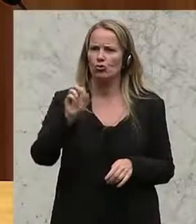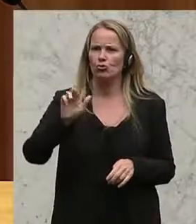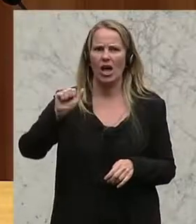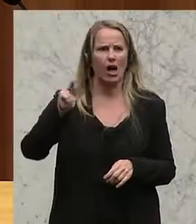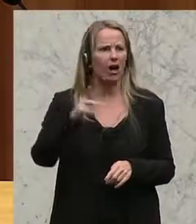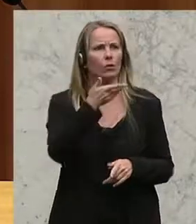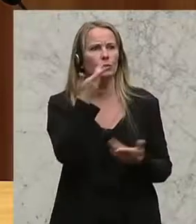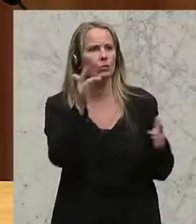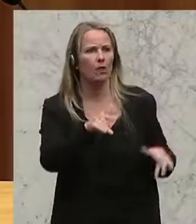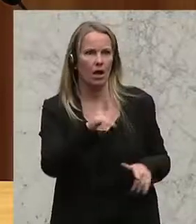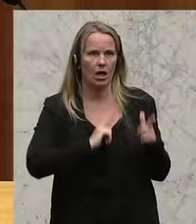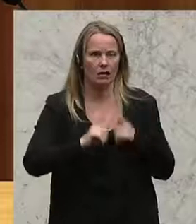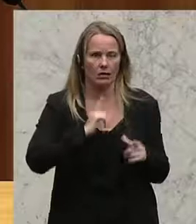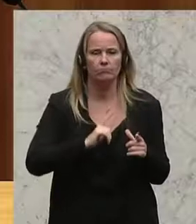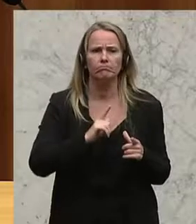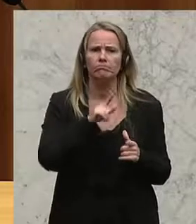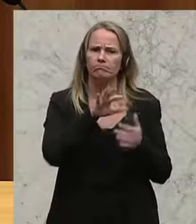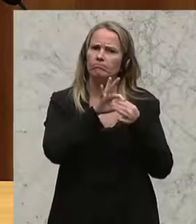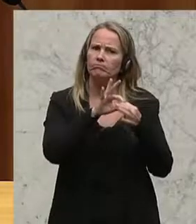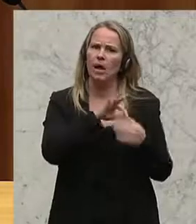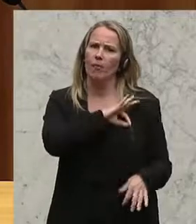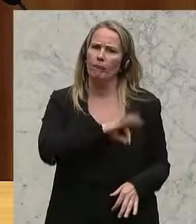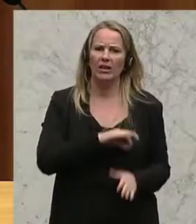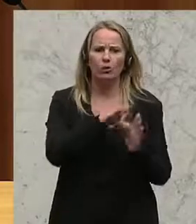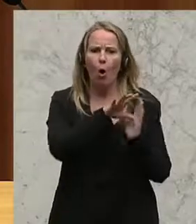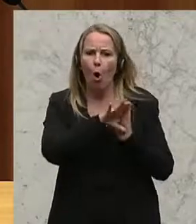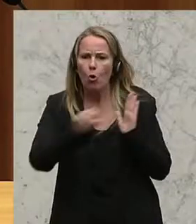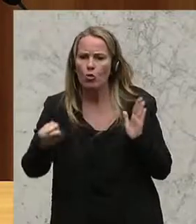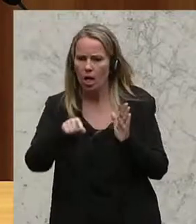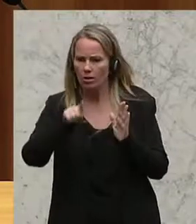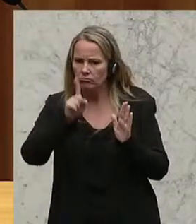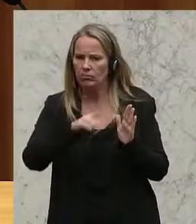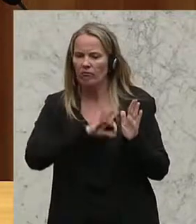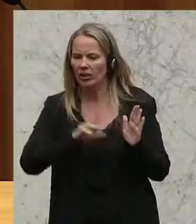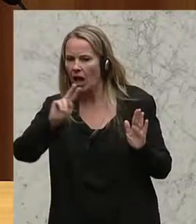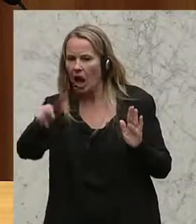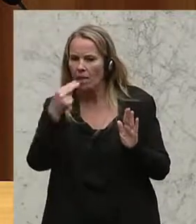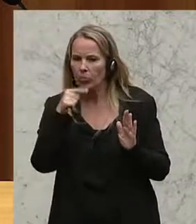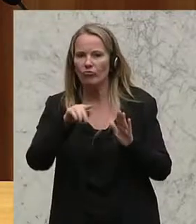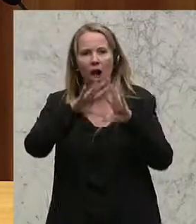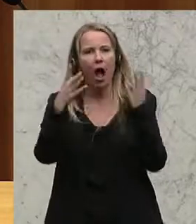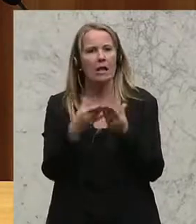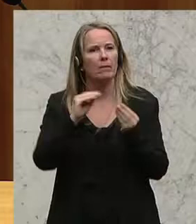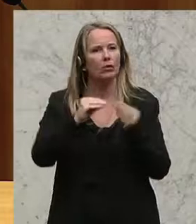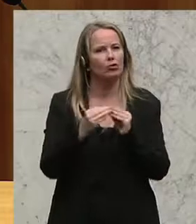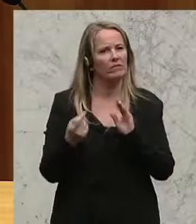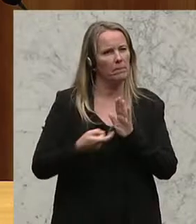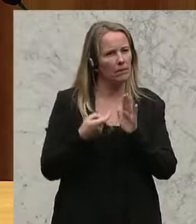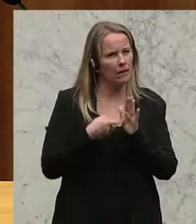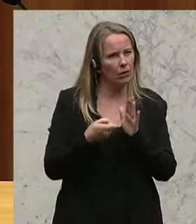der leider nicht im Raum ist, betreffend verpflichtend permanenter Online-Abkrufbarkeit der allgemeinen Geschäftsbedingungen